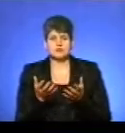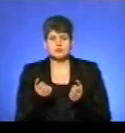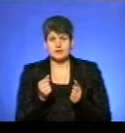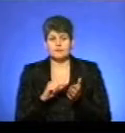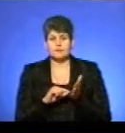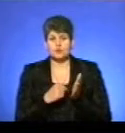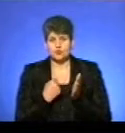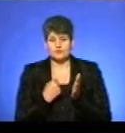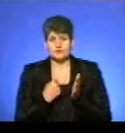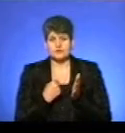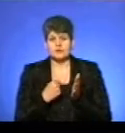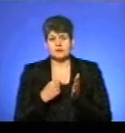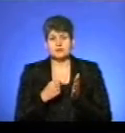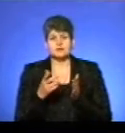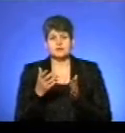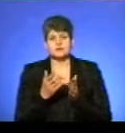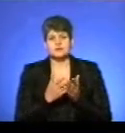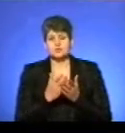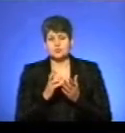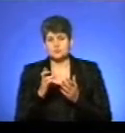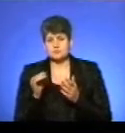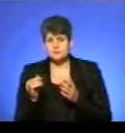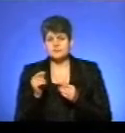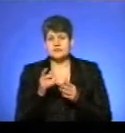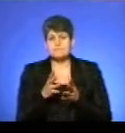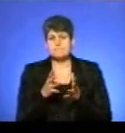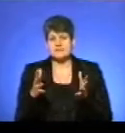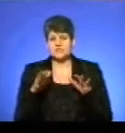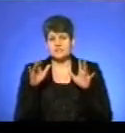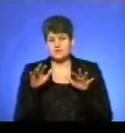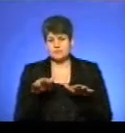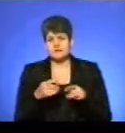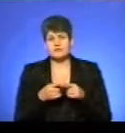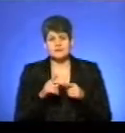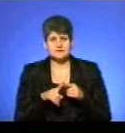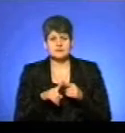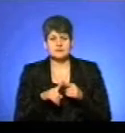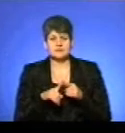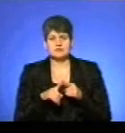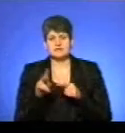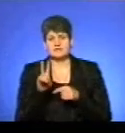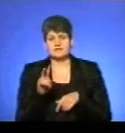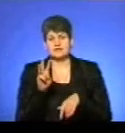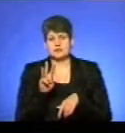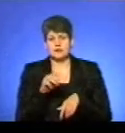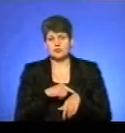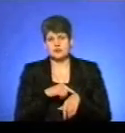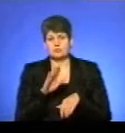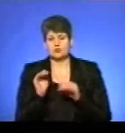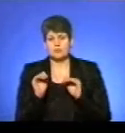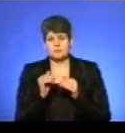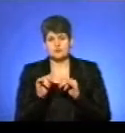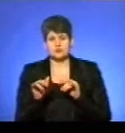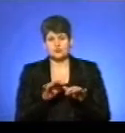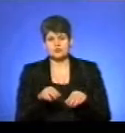довідку з медового служби, значить, де зараз найбільше снігопади. Але це буквально на 2-3 години будуть обмежені рухи,